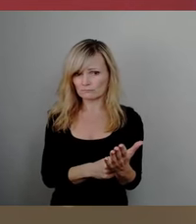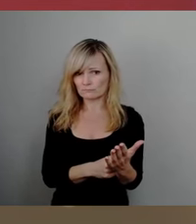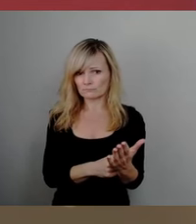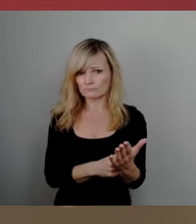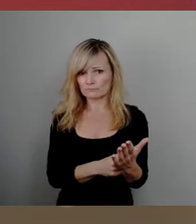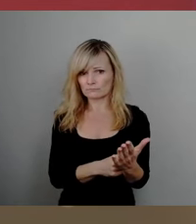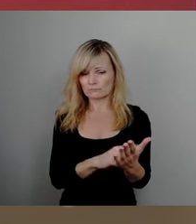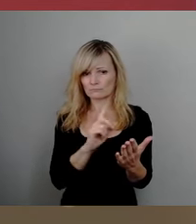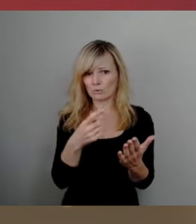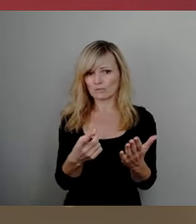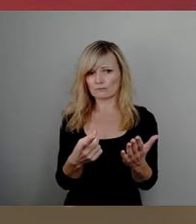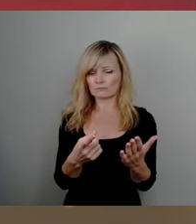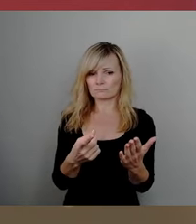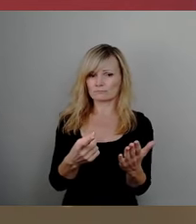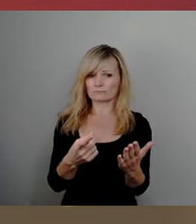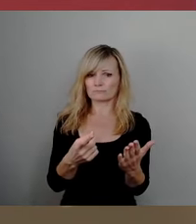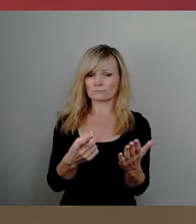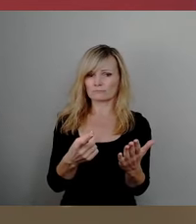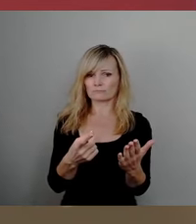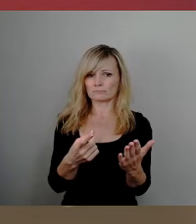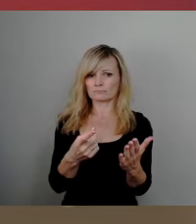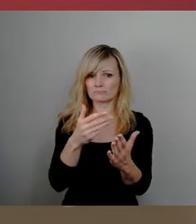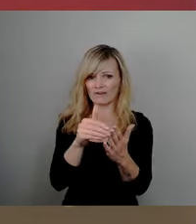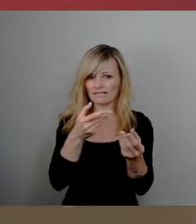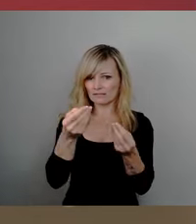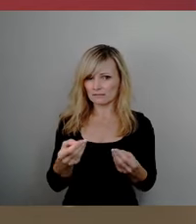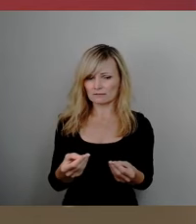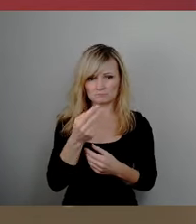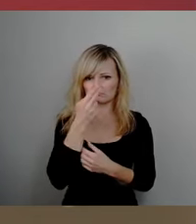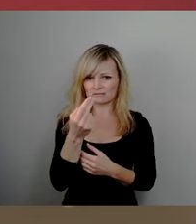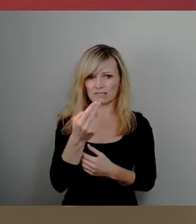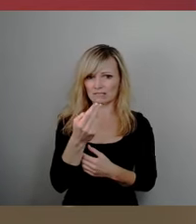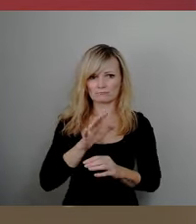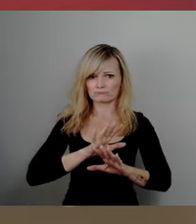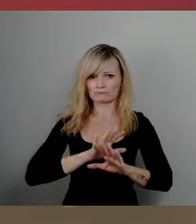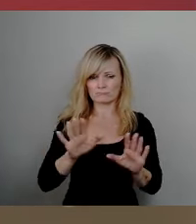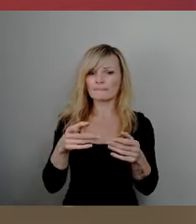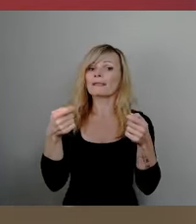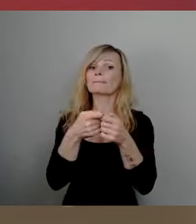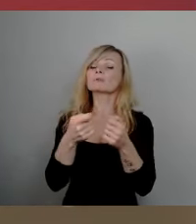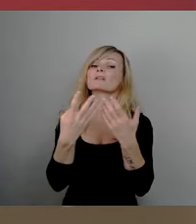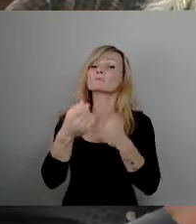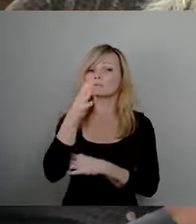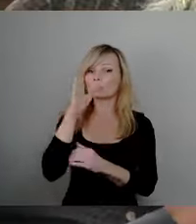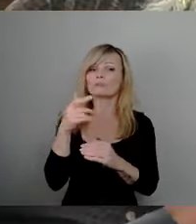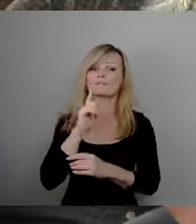Auch nicht der Fall. Weitere Wortmeldungen sehe ich bei Bündnis 90 Die Grünen. Frau Wacker, bitte.